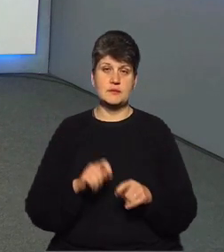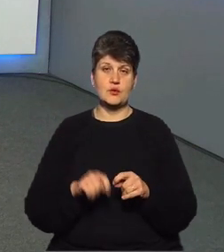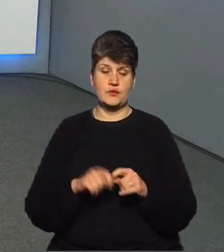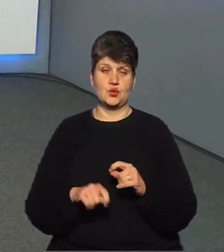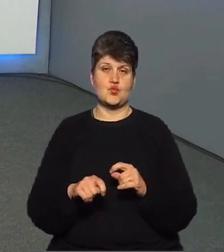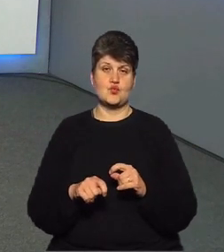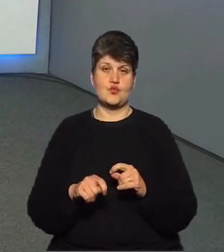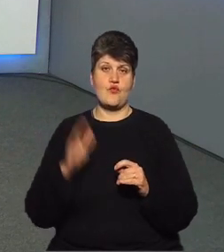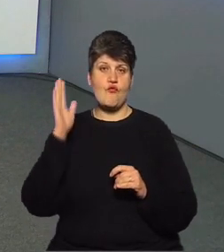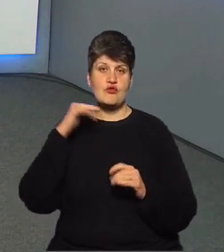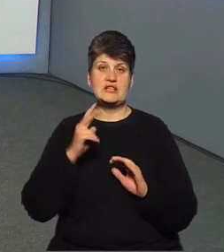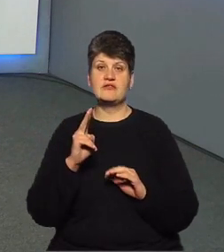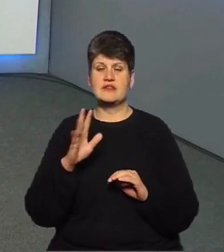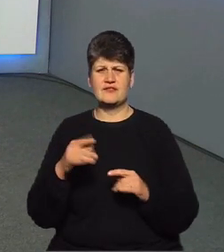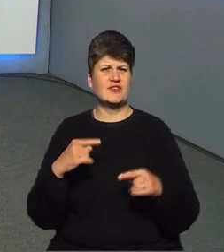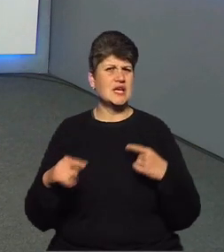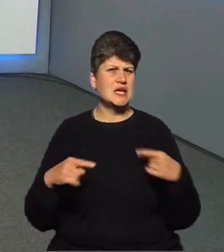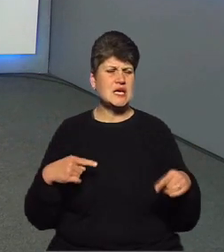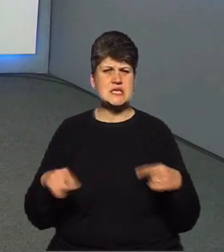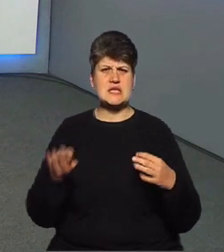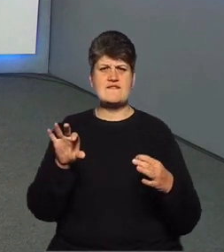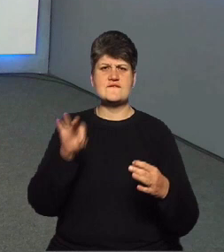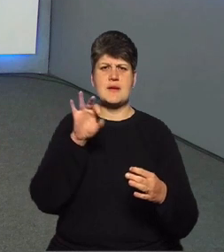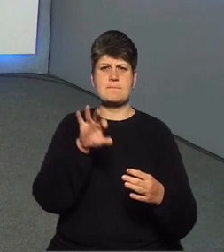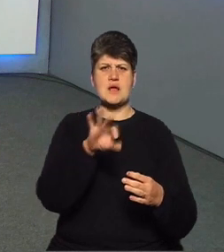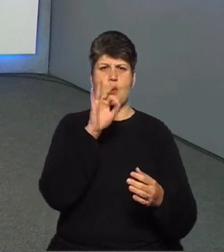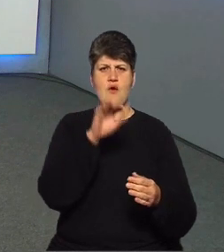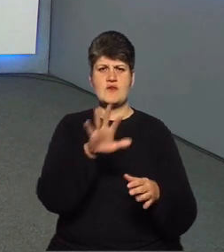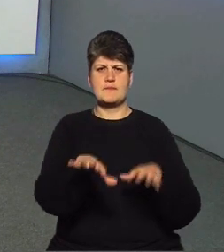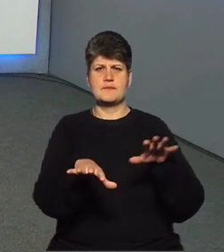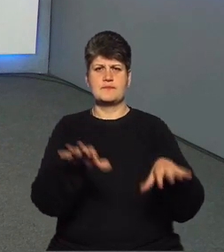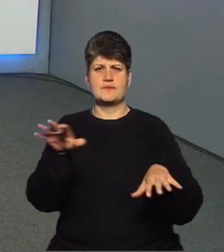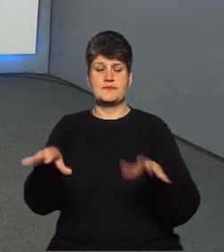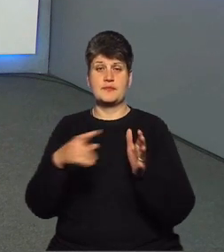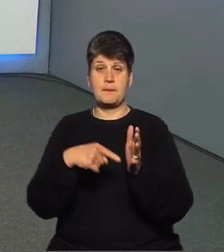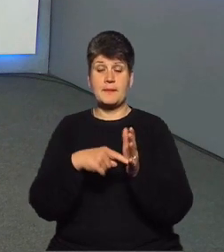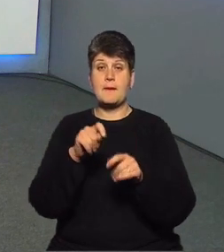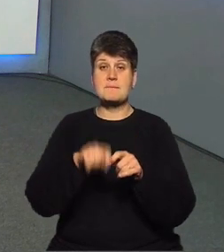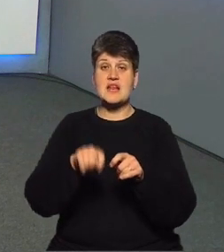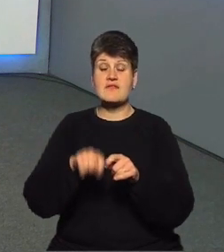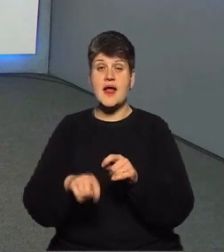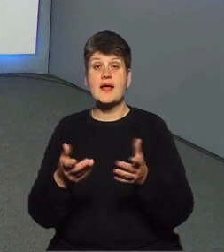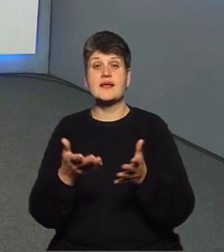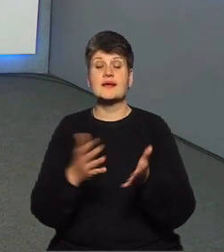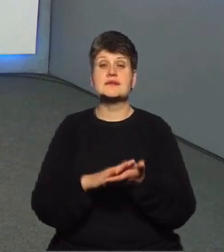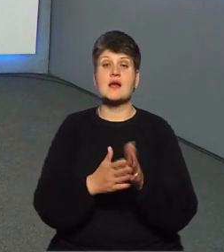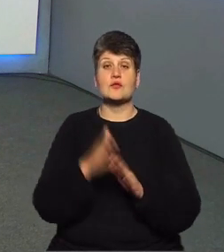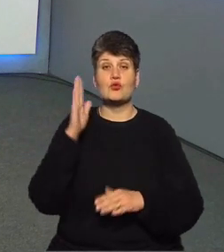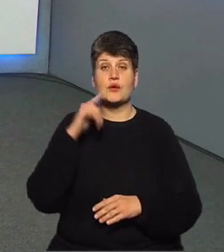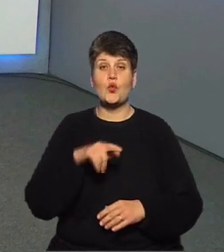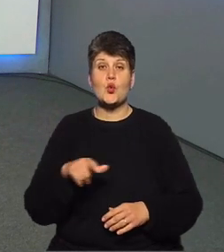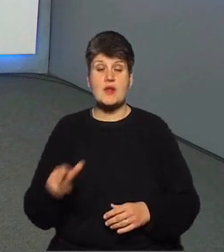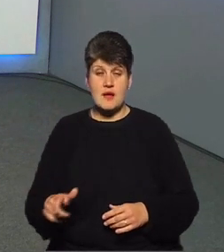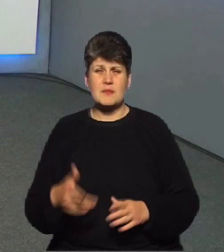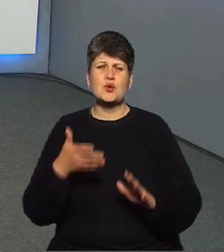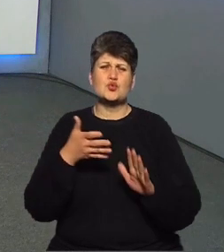в різних вибіркових точках міста перевіряєте, який стан води переходить вже до самих людей? Бо ми розуміємо, що там, де ви провіряєте